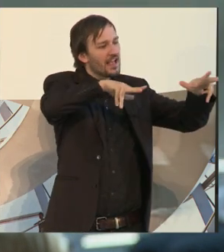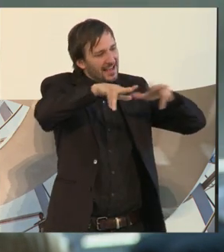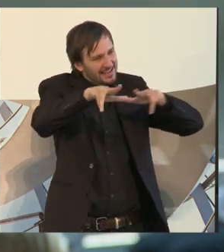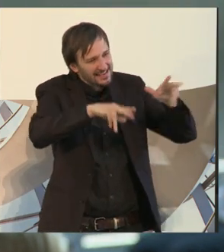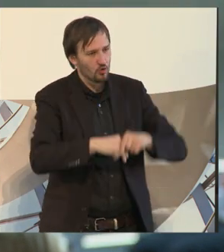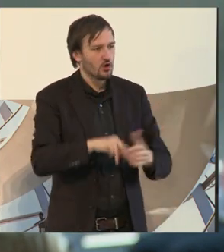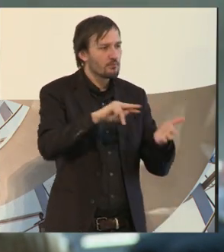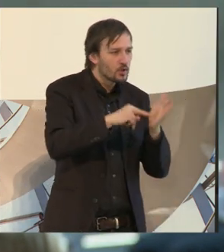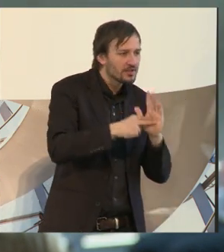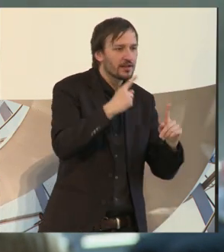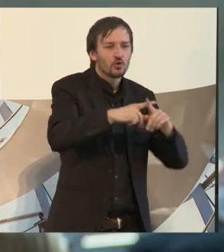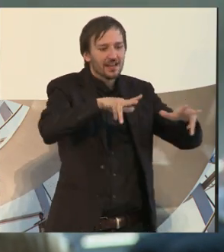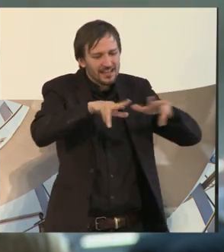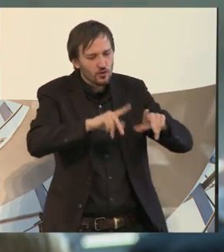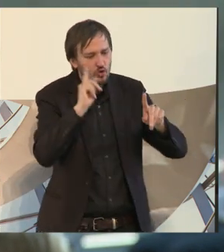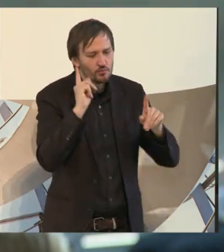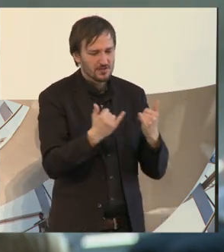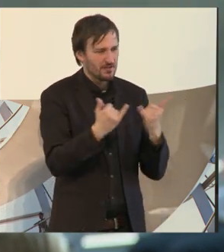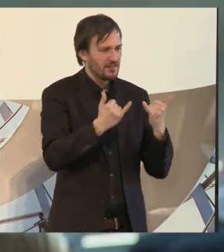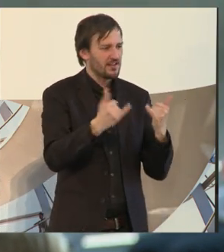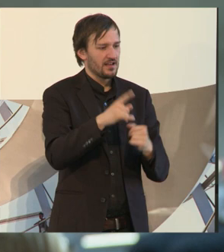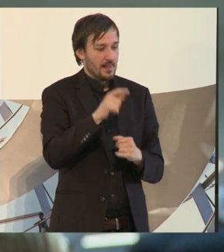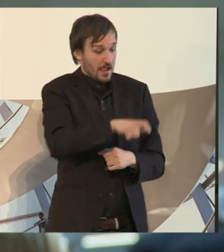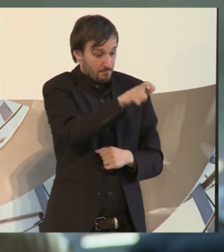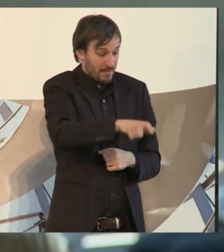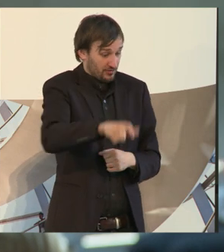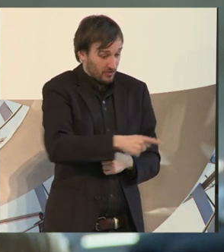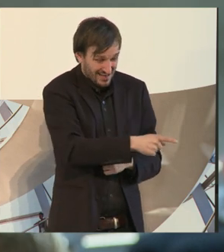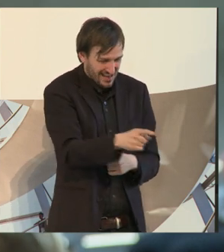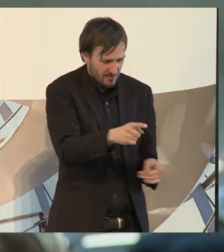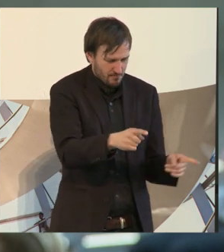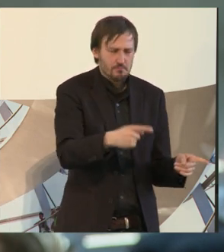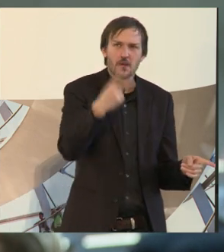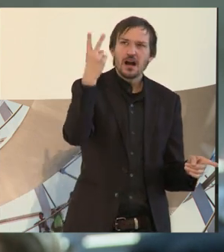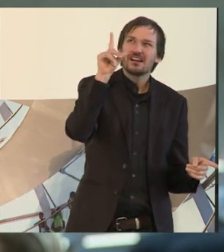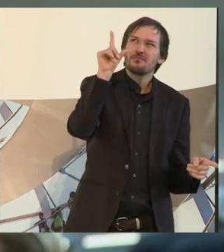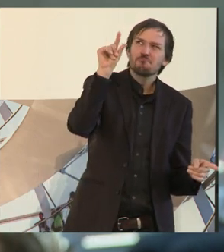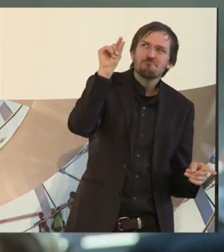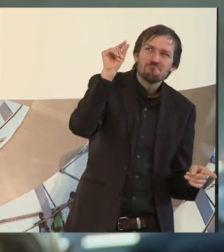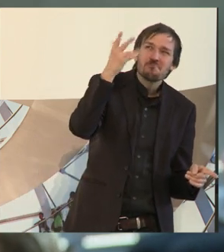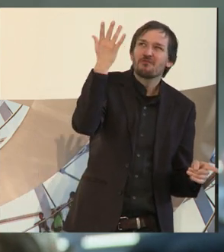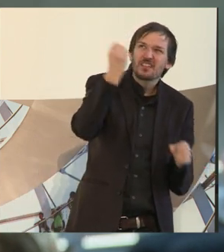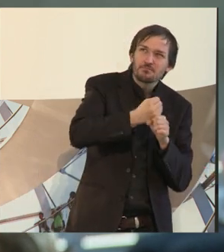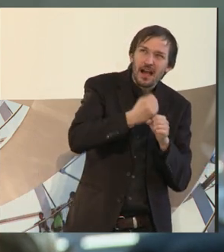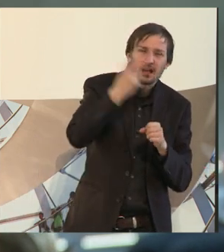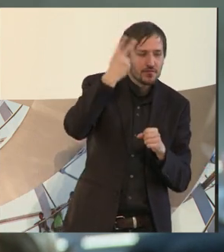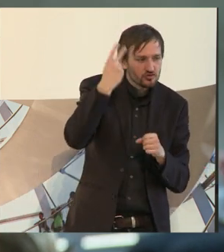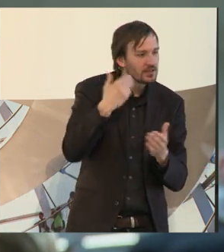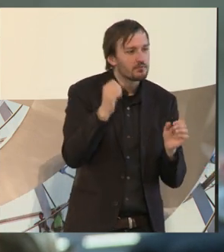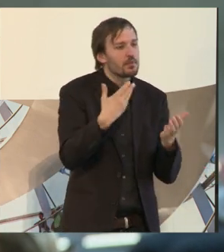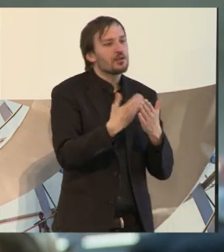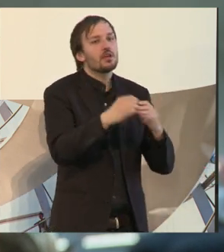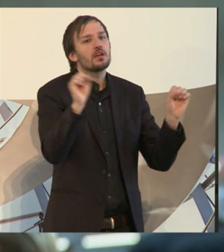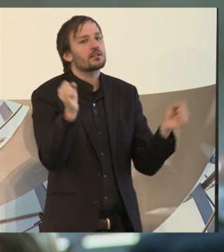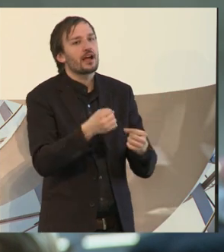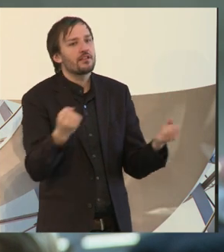Politik muss so gestaltet werden, dass sie für Menschen tatsächlich auch greifbar ist, dass sie anwendbar ist. Das kann nicht sein, dass man